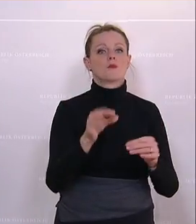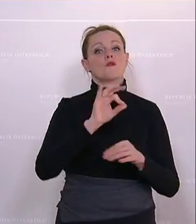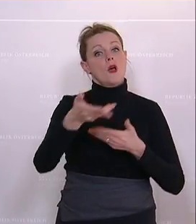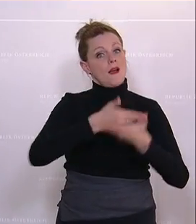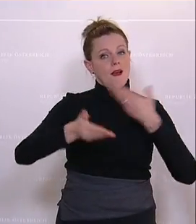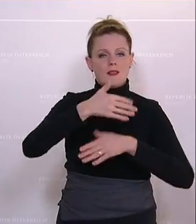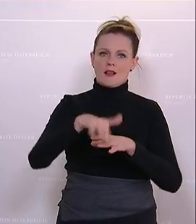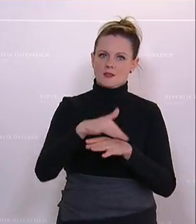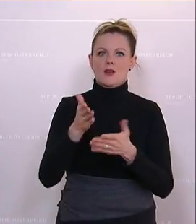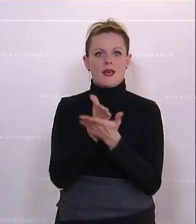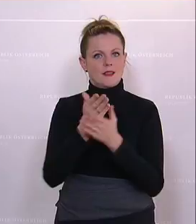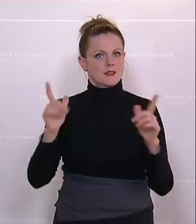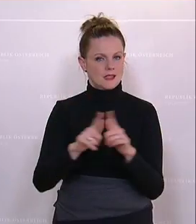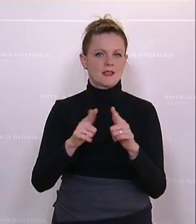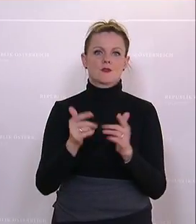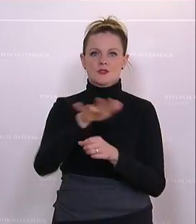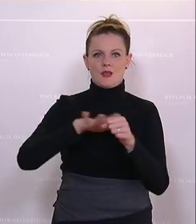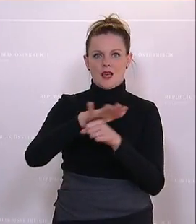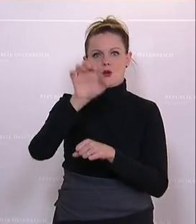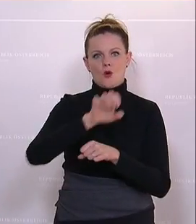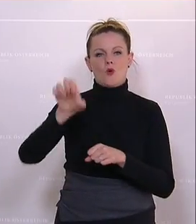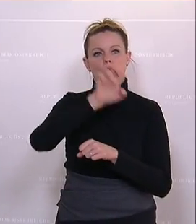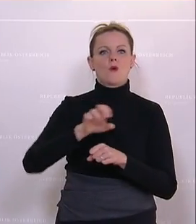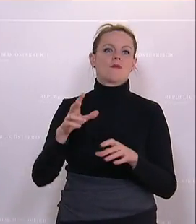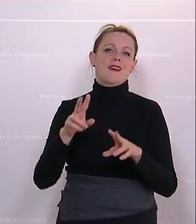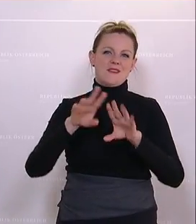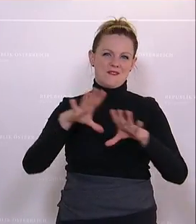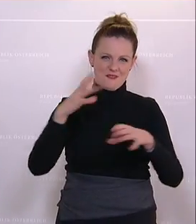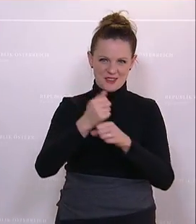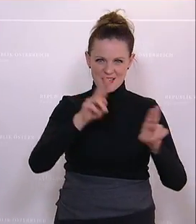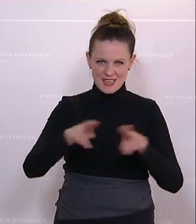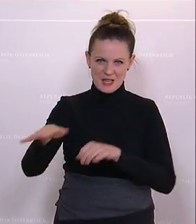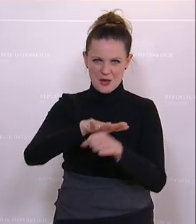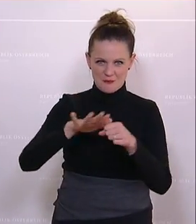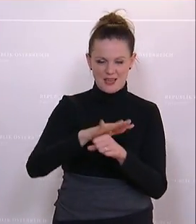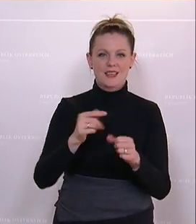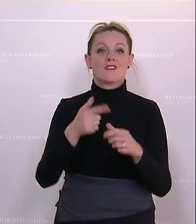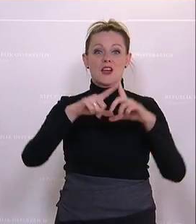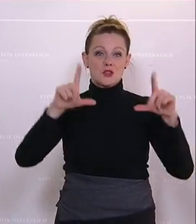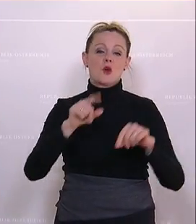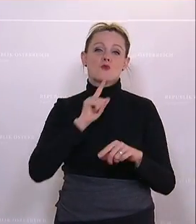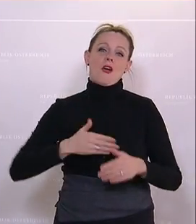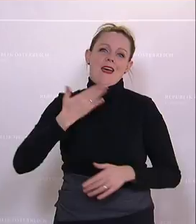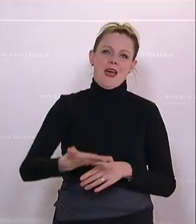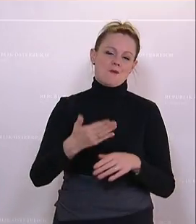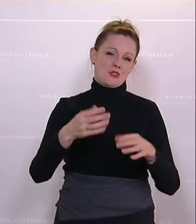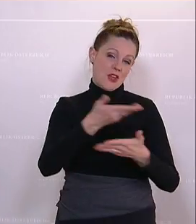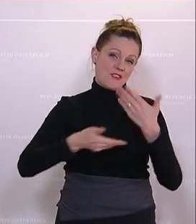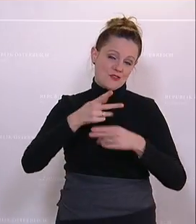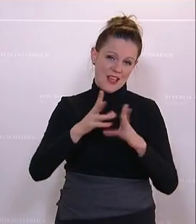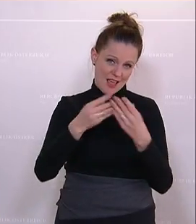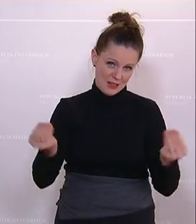im Kultur- und Dienstleistungsbereichs in Inhalt der Europäischen verfassungsrechtlichen Grenzen und darauf eingewegt werden, dass die Gutscheine zu nicht nur mehr bei der heimischen Wirtschaft einlösbar sind.